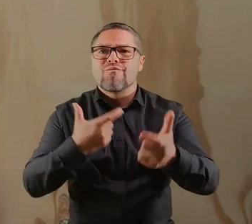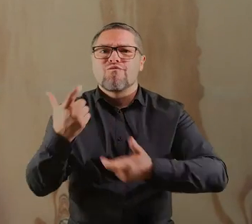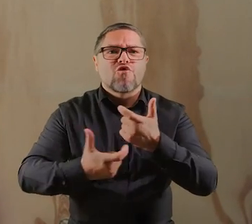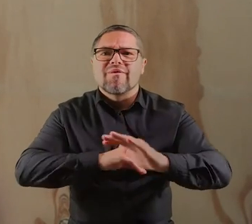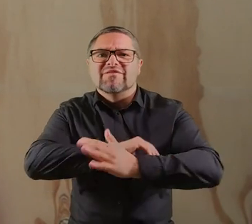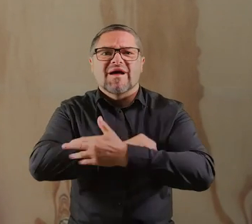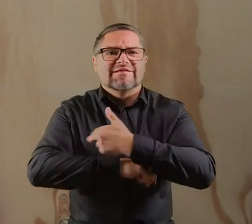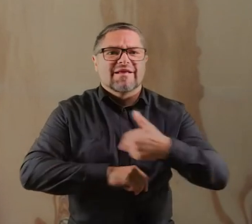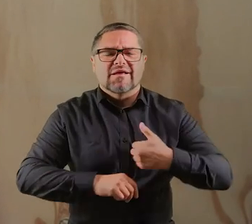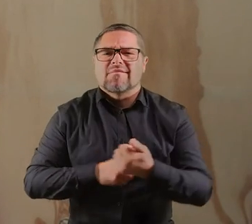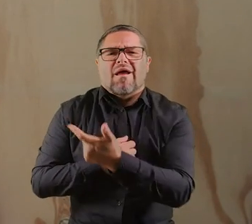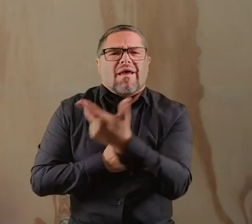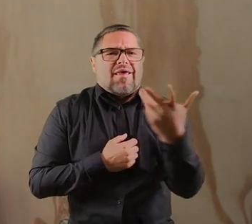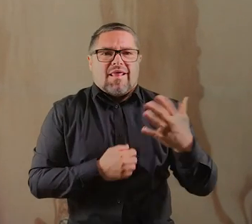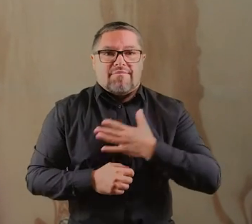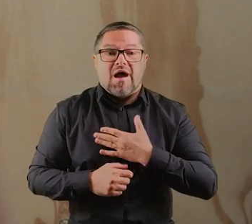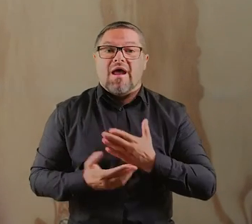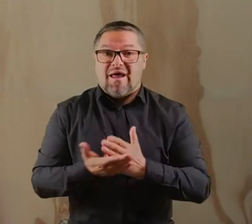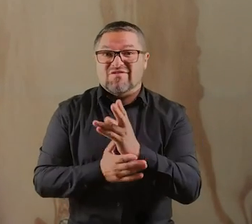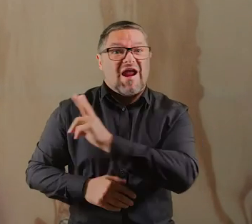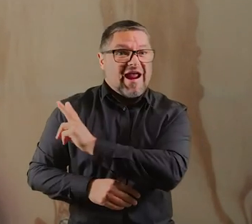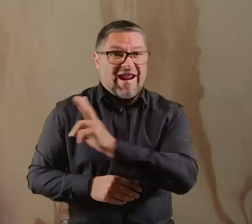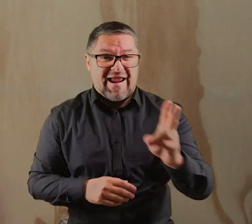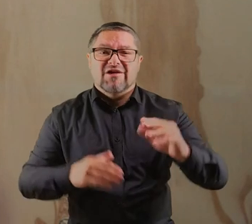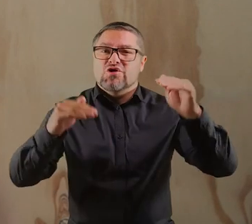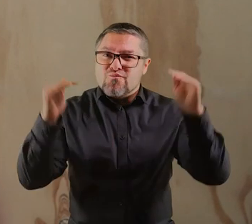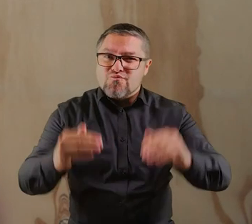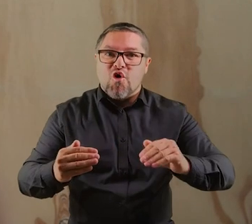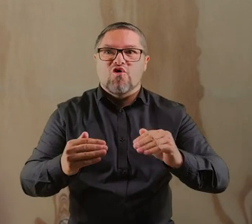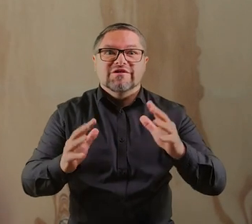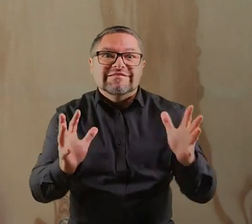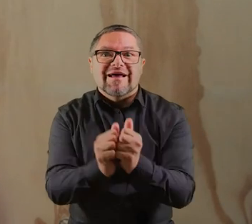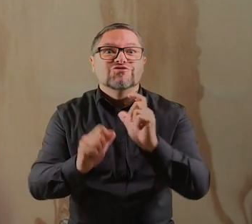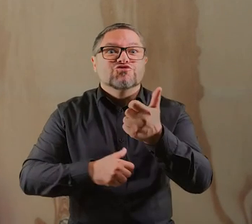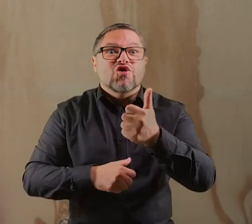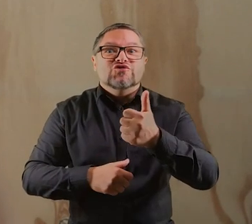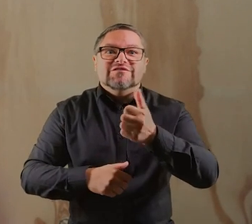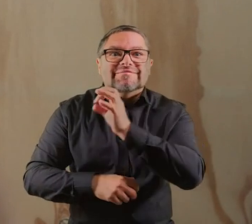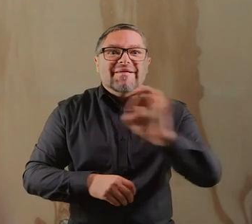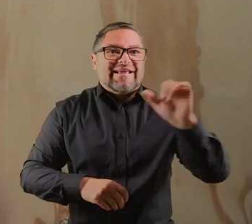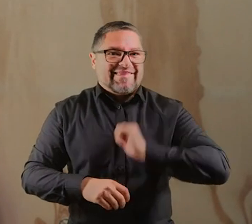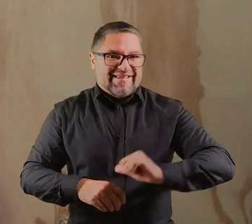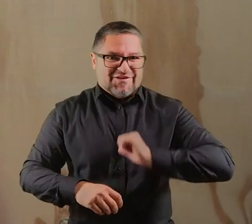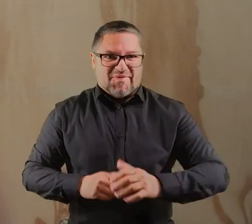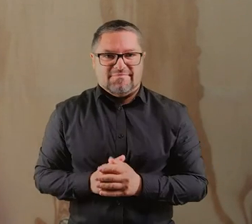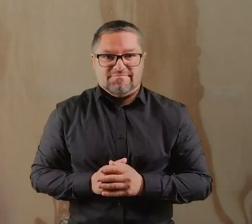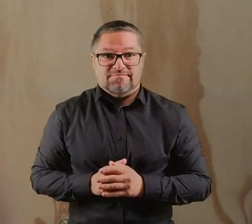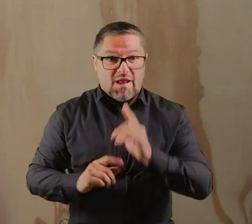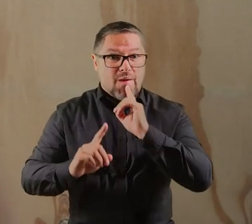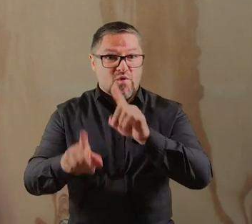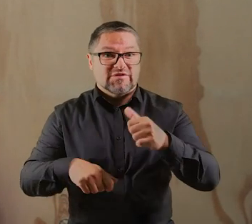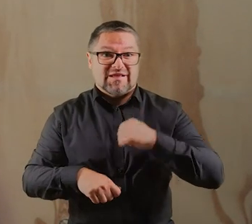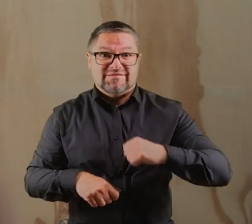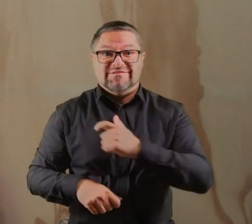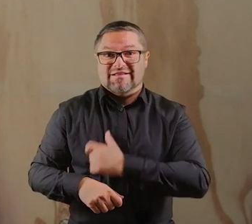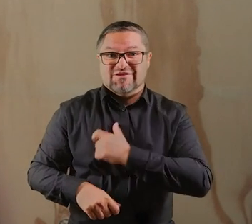sposobów, w jaki możecie nas wesprzeć, jest naprawdę kilka. Wierzę, że każdy z Państwa może znaleźć coś specjalnie dla siebie.